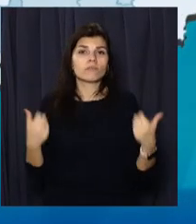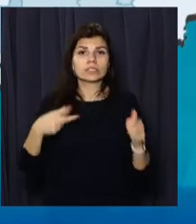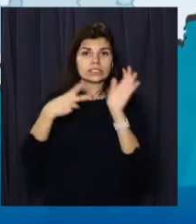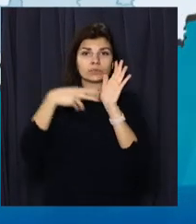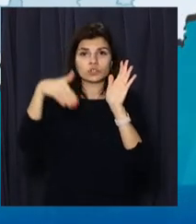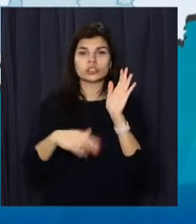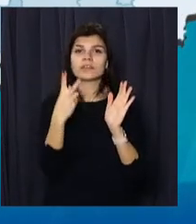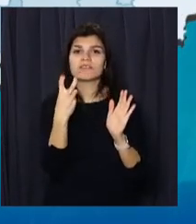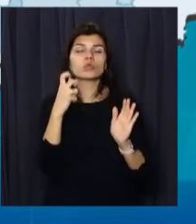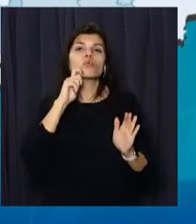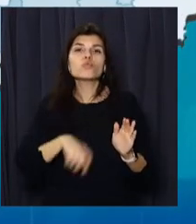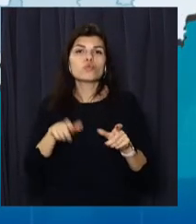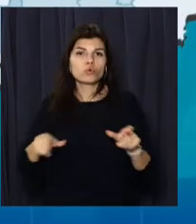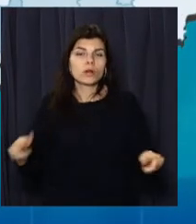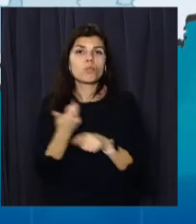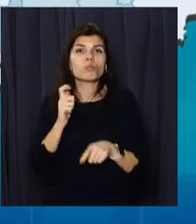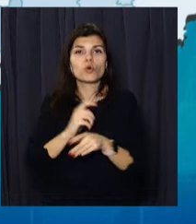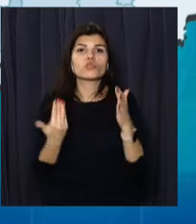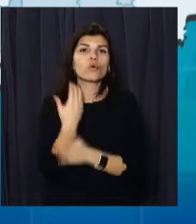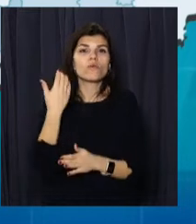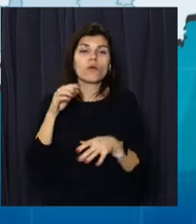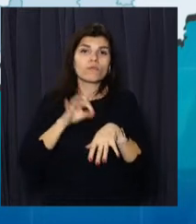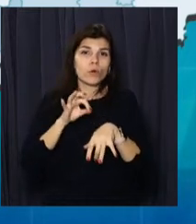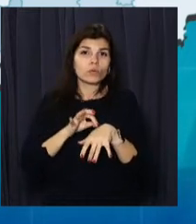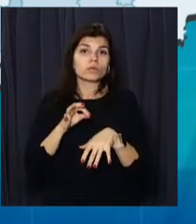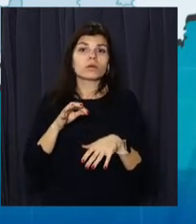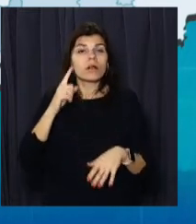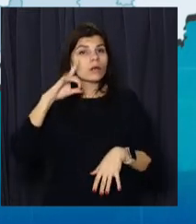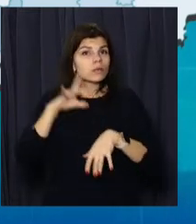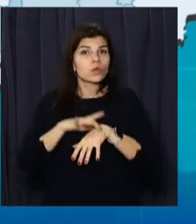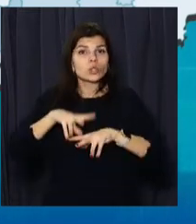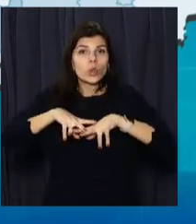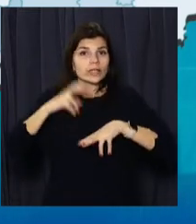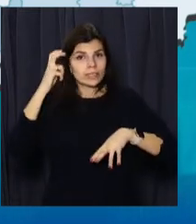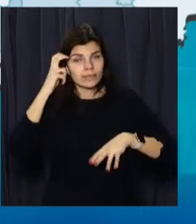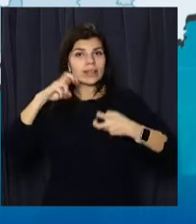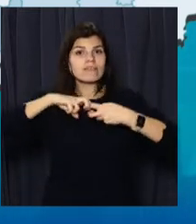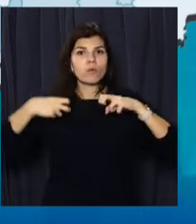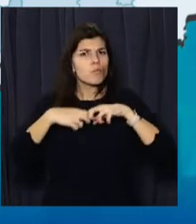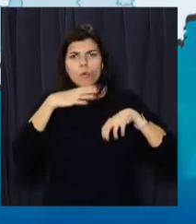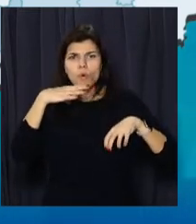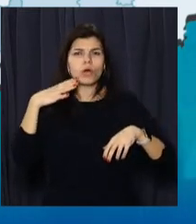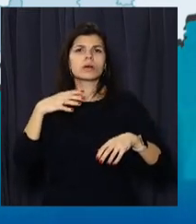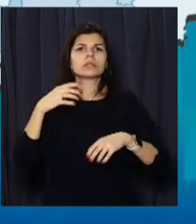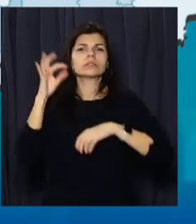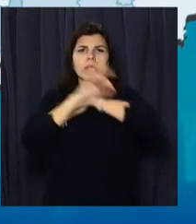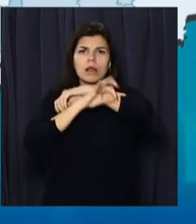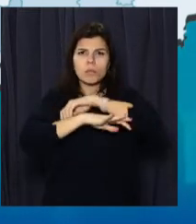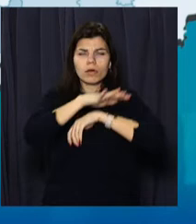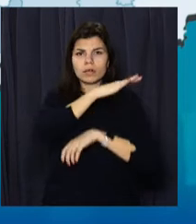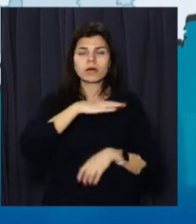тисяч 200 українців. Найбільше нових хворих за попередню добу виявили у столиці Івано-Франківській, Закарпатській,